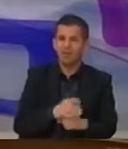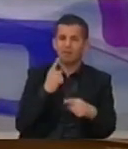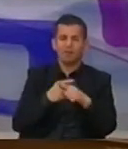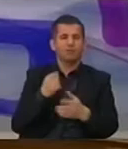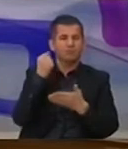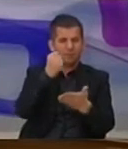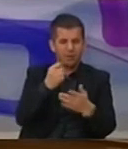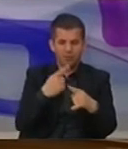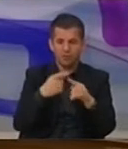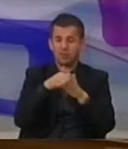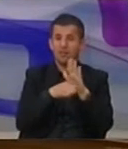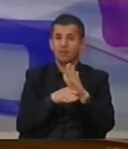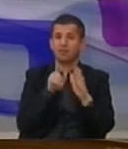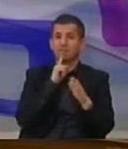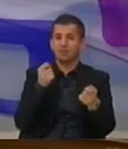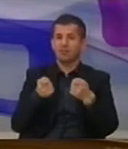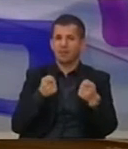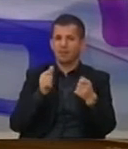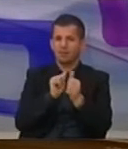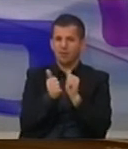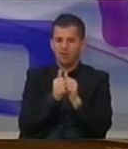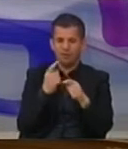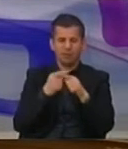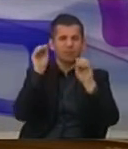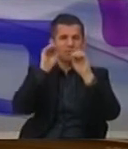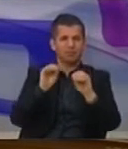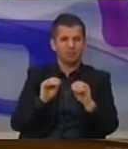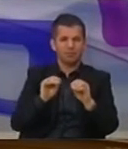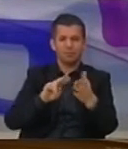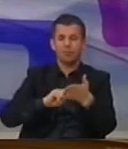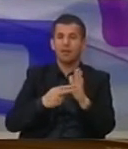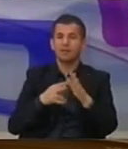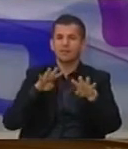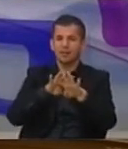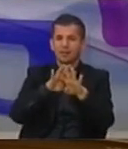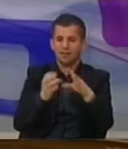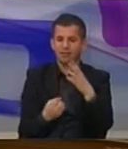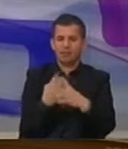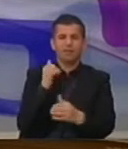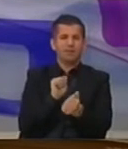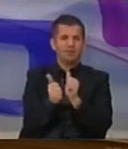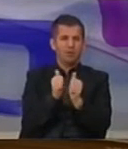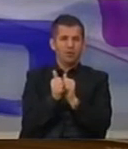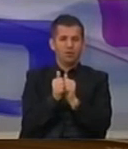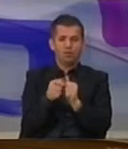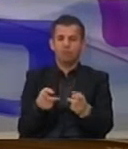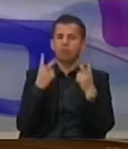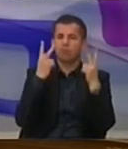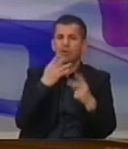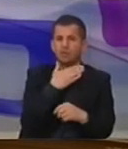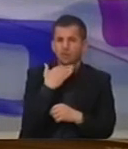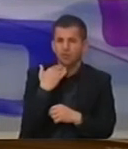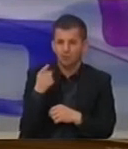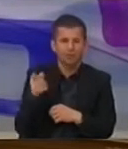ligjit për menagjimin e objekteve sportive, si dhe hartimi dhe miratimi strategjisë kontare për zhvillimin e sportit, janë prioritetet